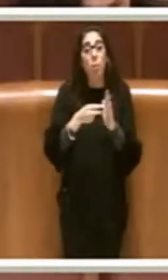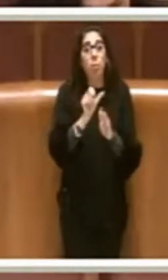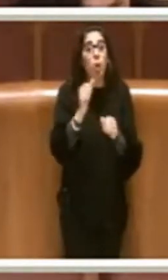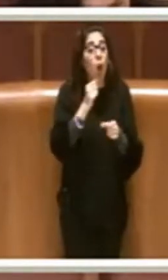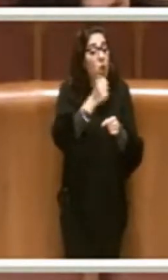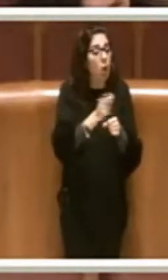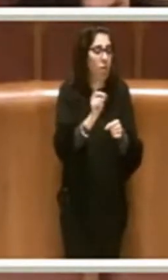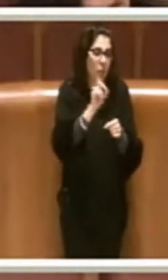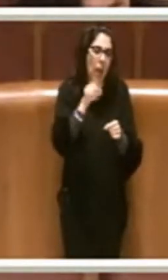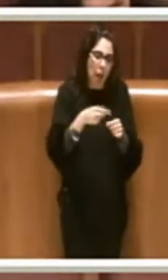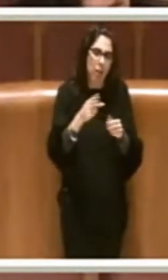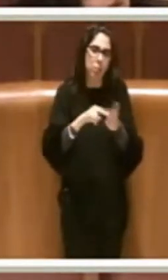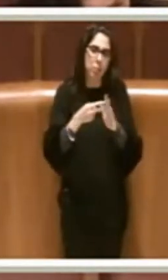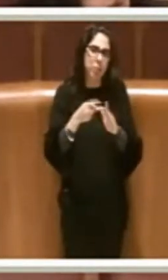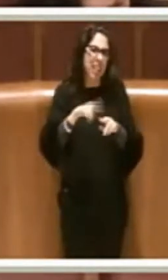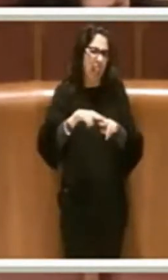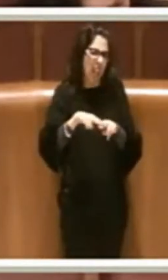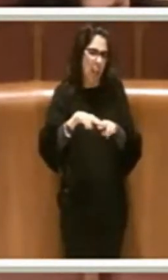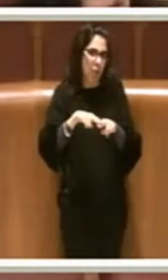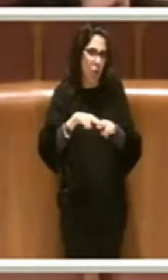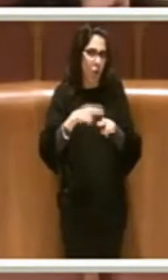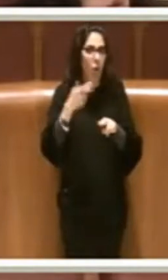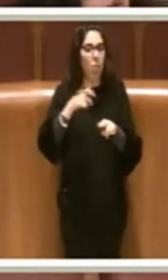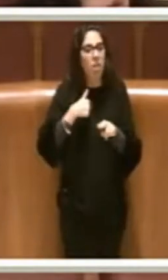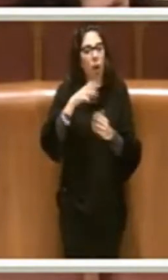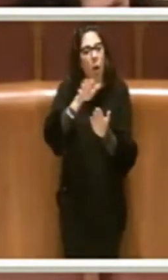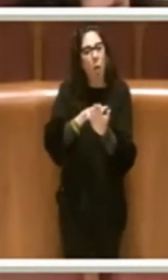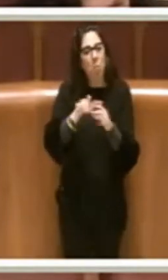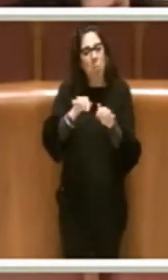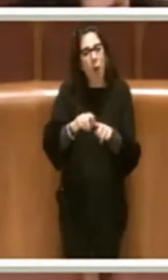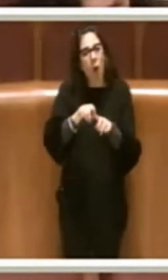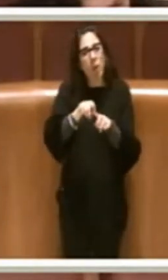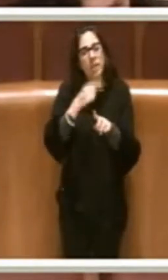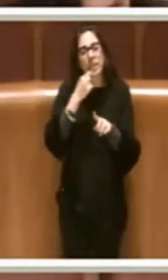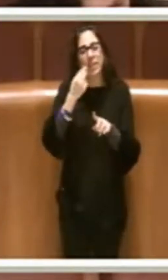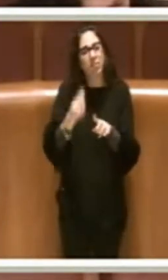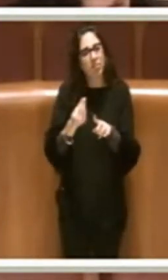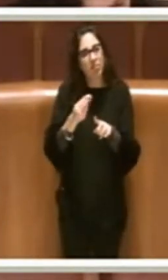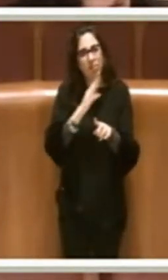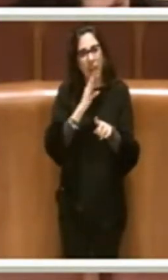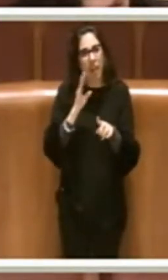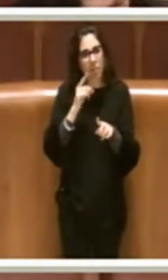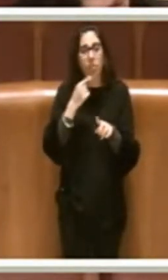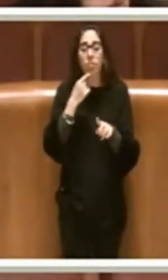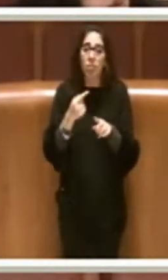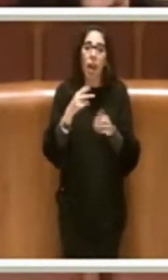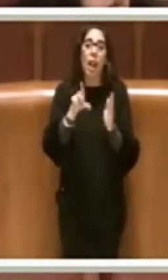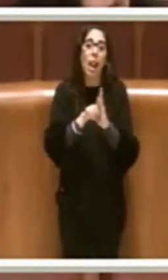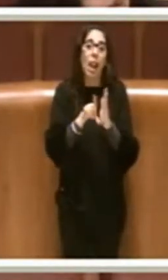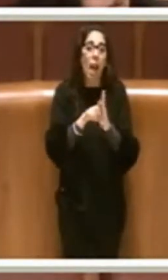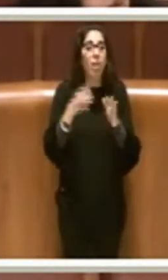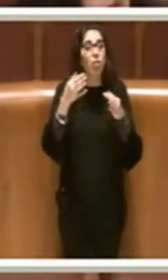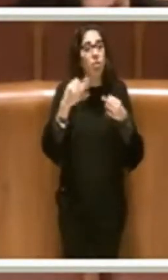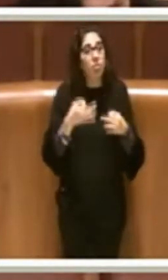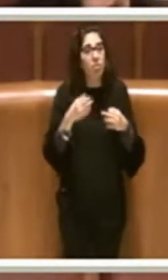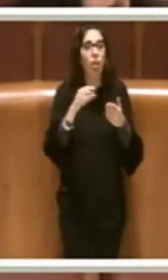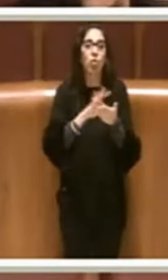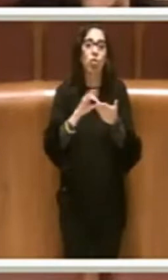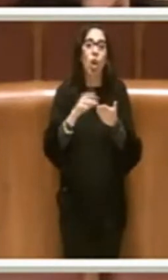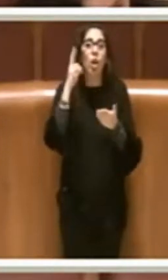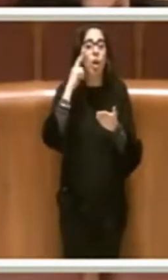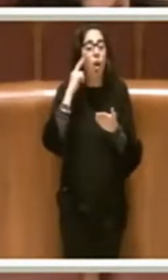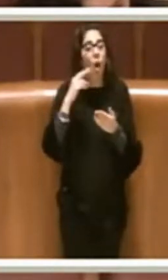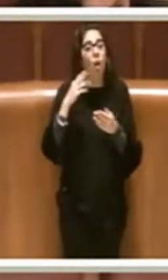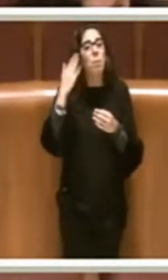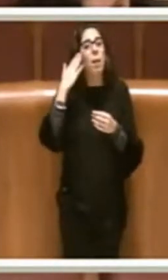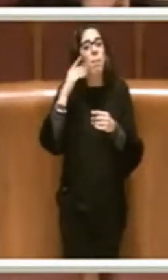Perché nel mio posto ho scritto che la legge che istituisce il giorno del ricordo in memoria delle vittime e delle foibe si